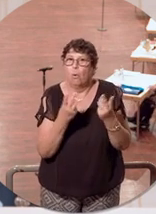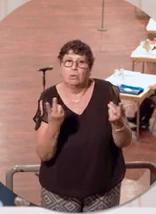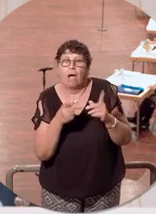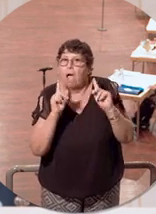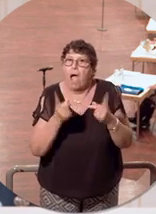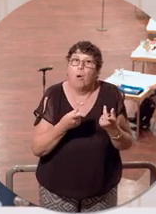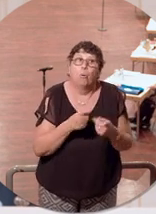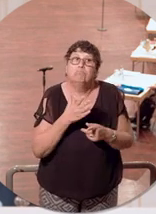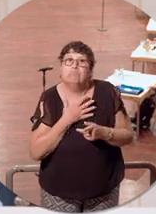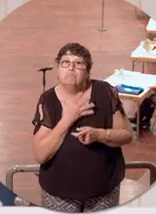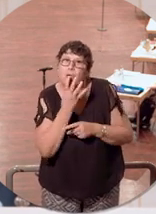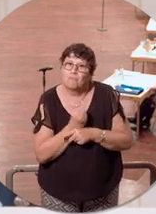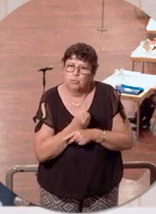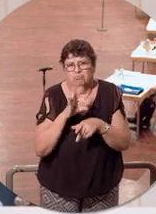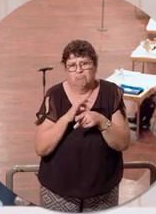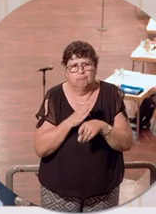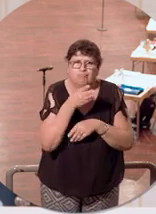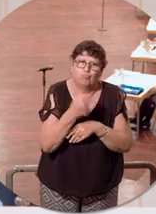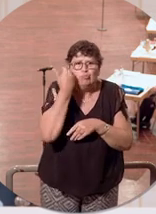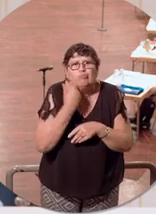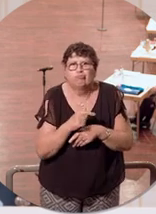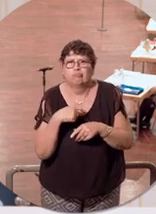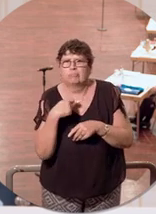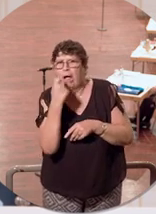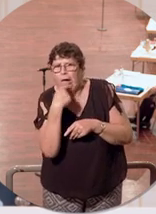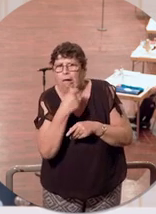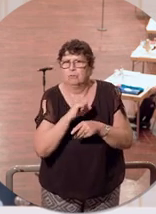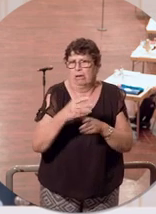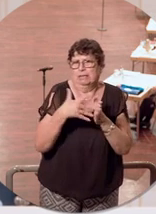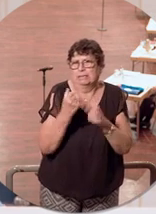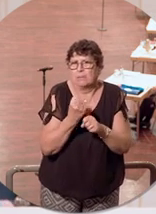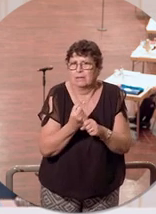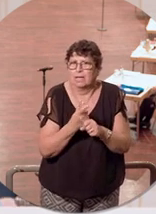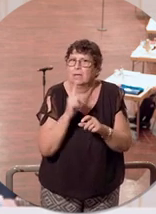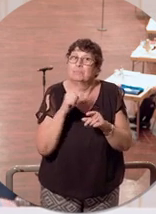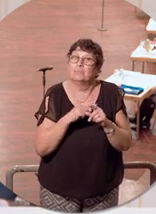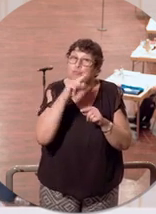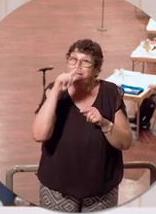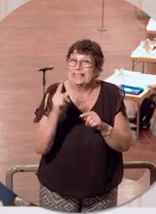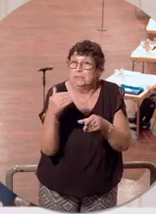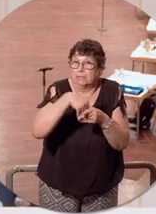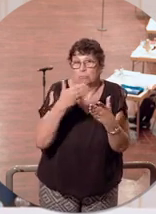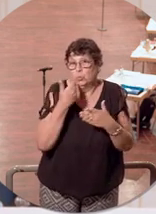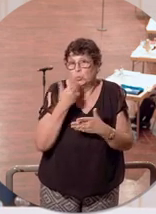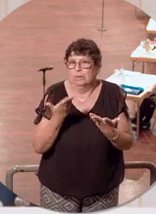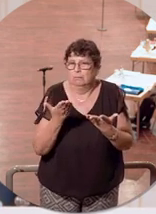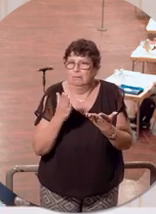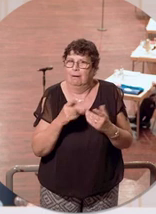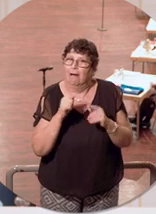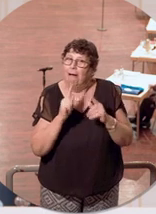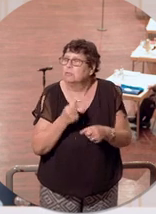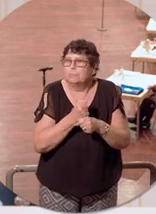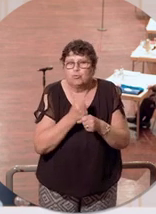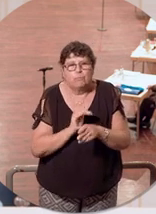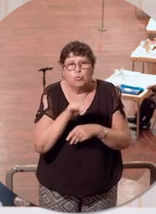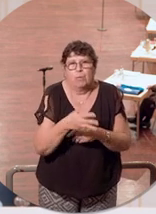auf Wunsch bei den Arztpraxen machen lassen. Sie sind gar nicht enthalten in dieser Statistik. Also in Wirklichkeit sind es noch viel mehr als diese 500